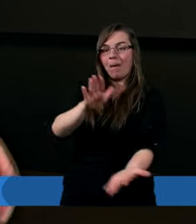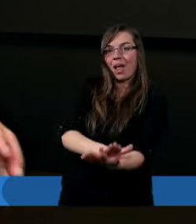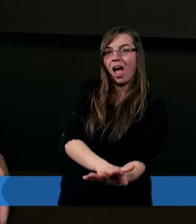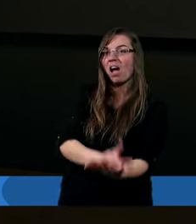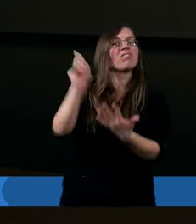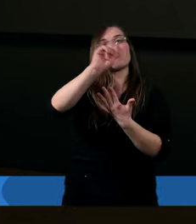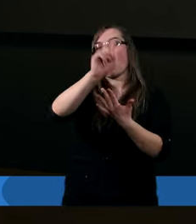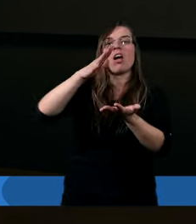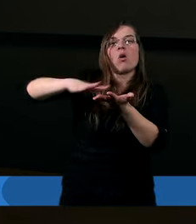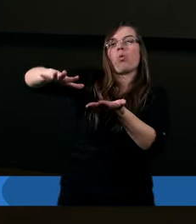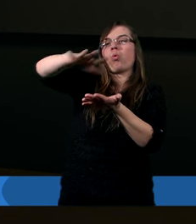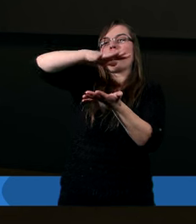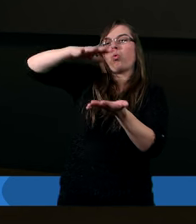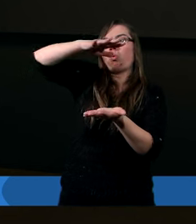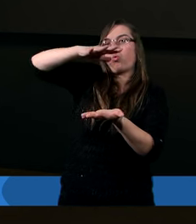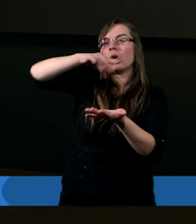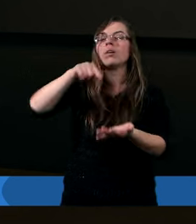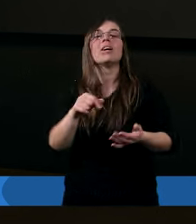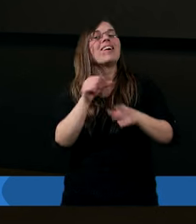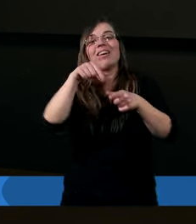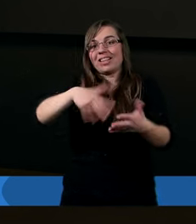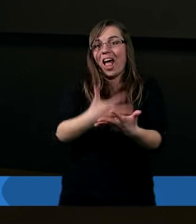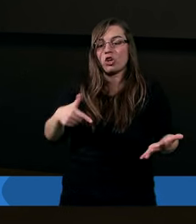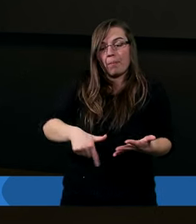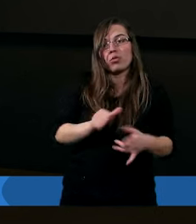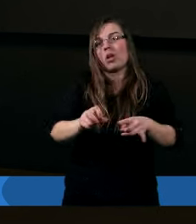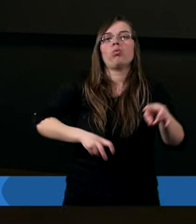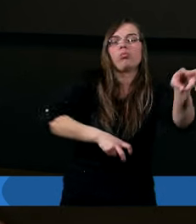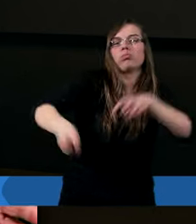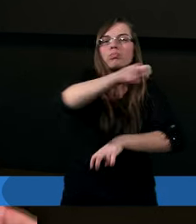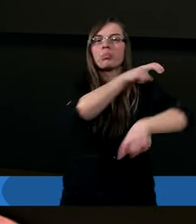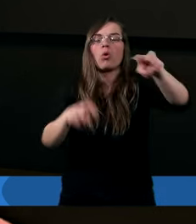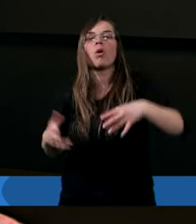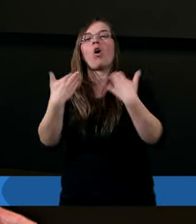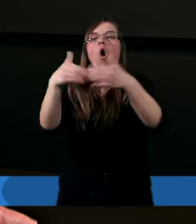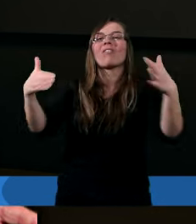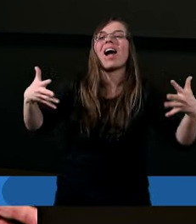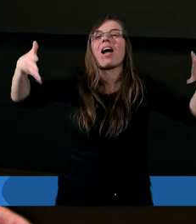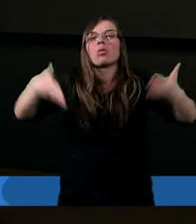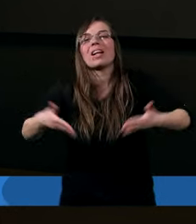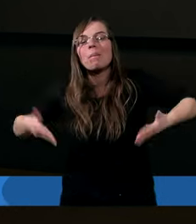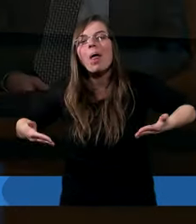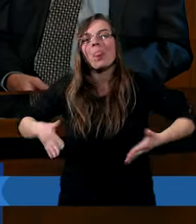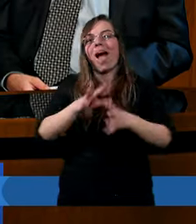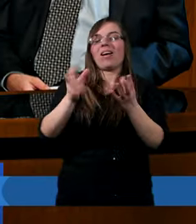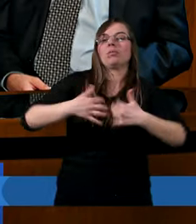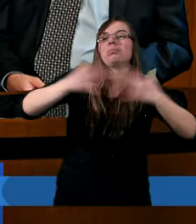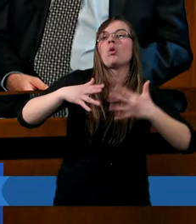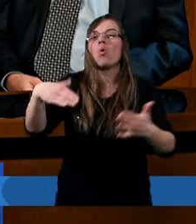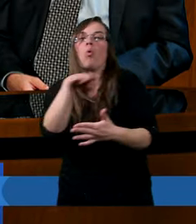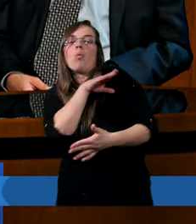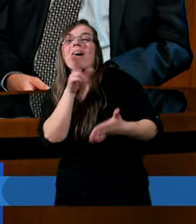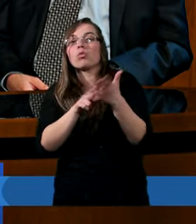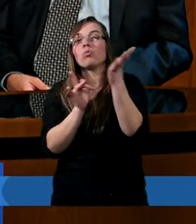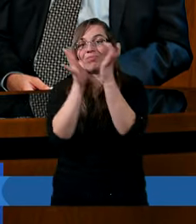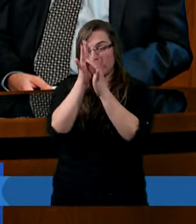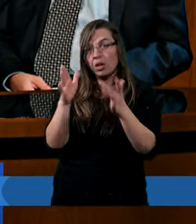Tu na tej ziemi jest niesamowity ruch. Cmentarze się otwierają. Tam ci, którzy umarli